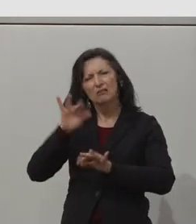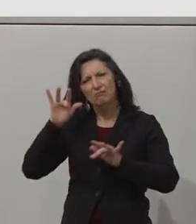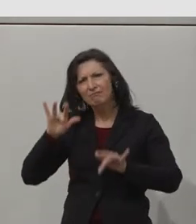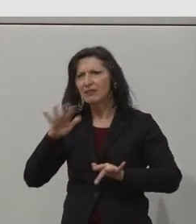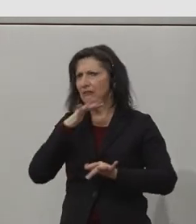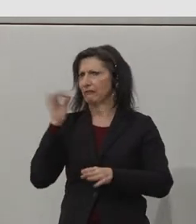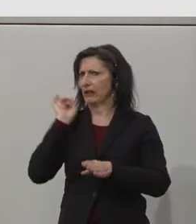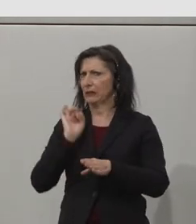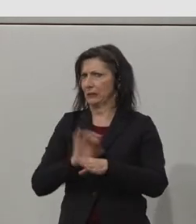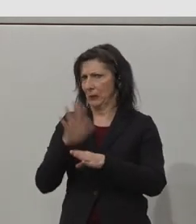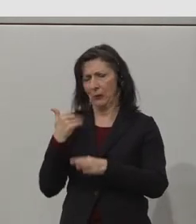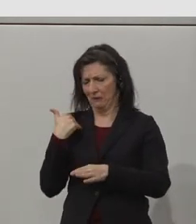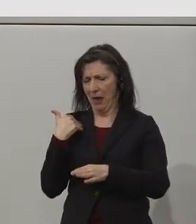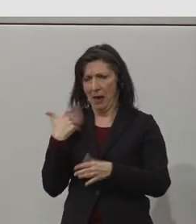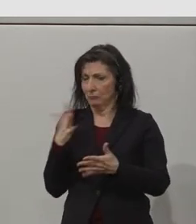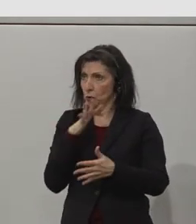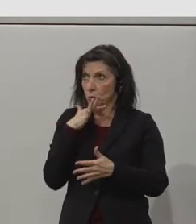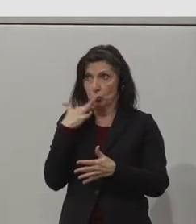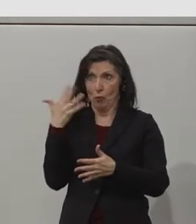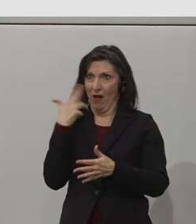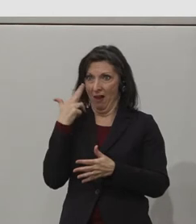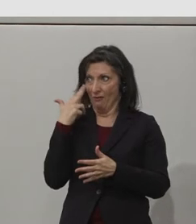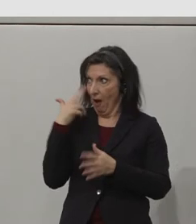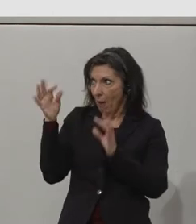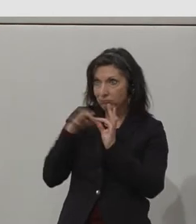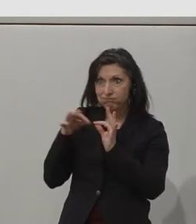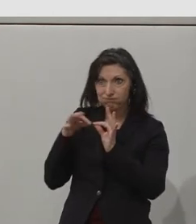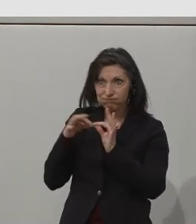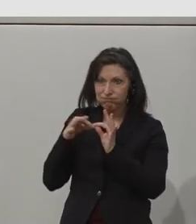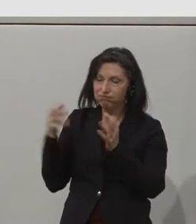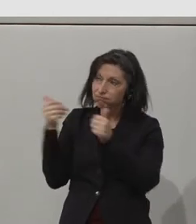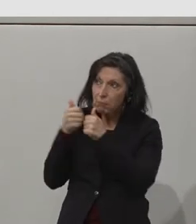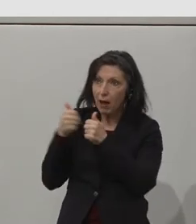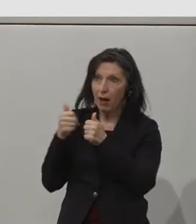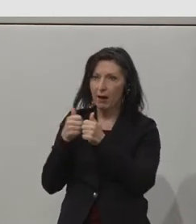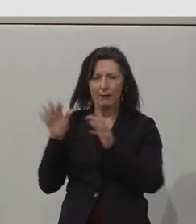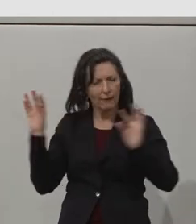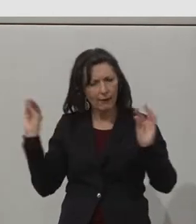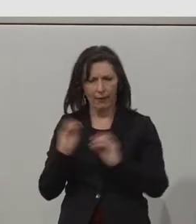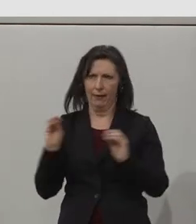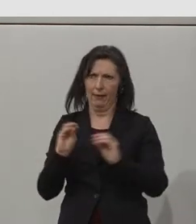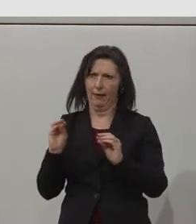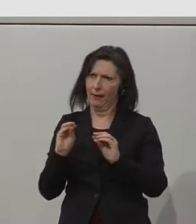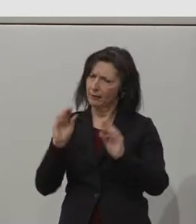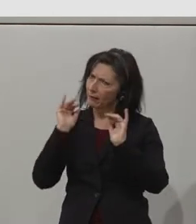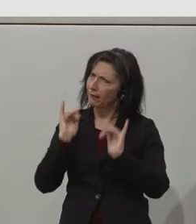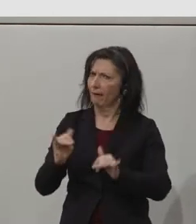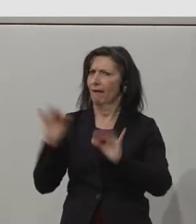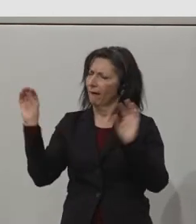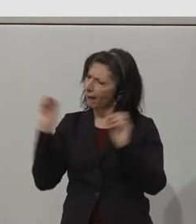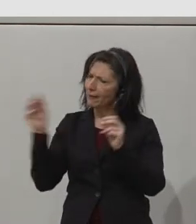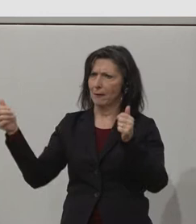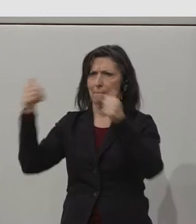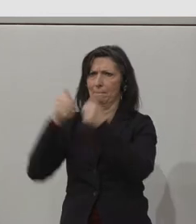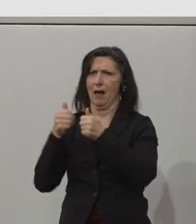being with us on this journey. And it is a real partnership and it is a real journey to, you know, to helping to change societal kind of